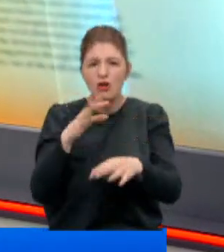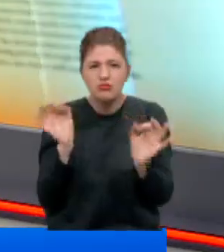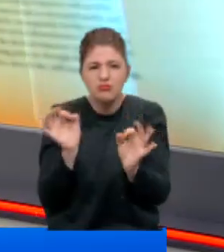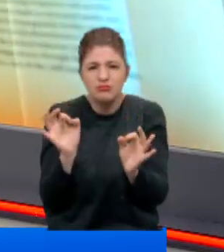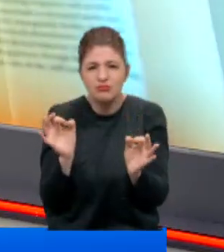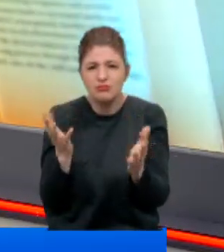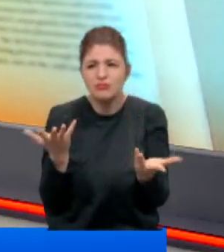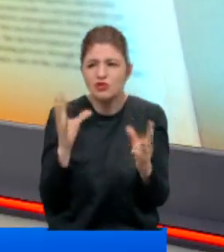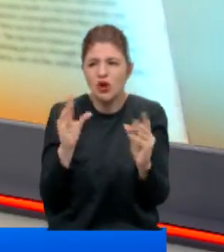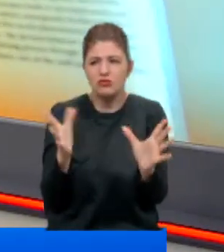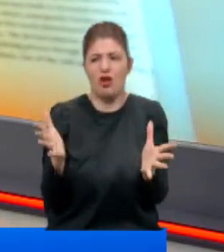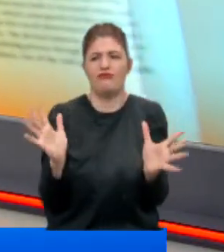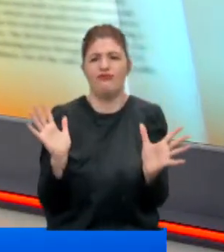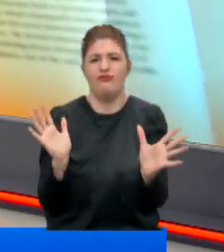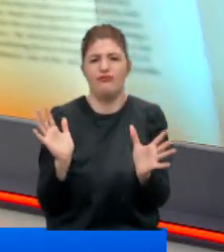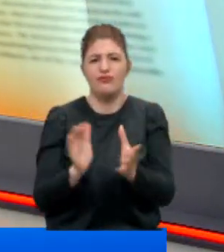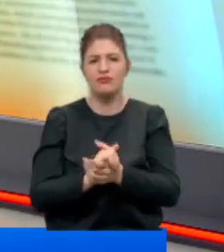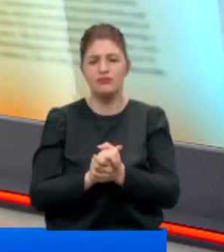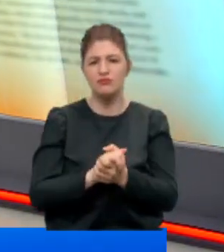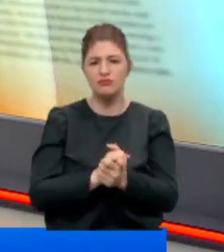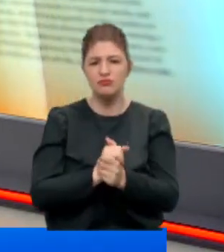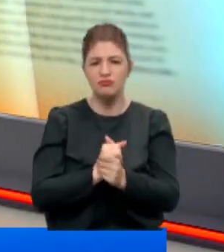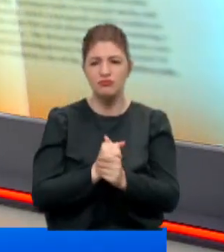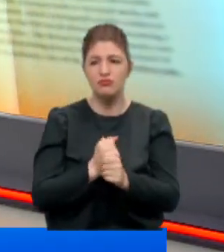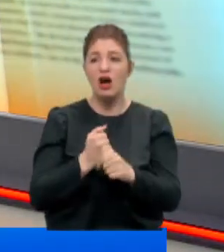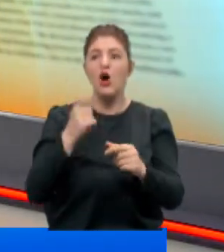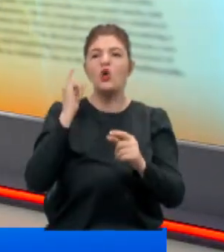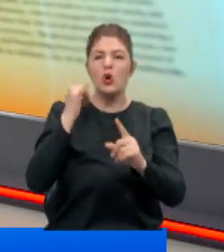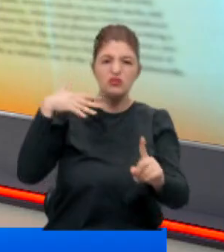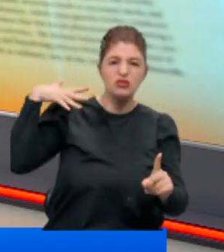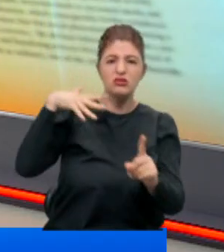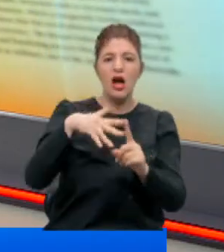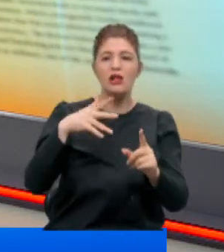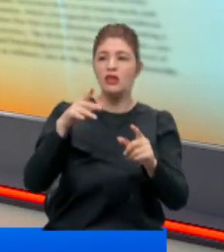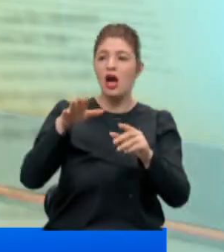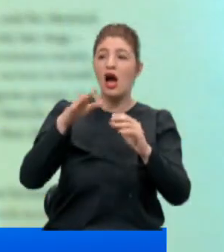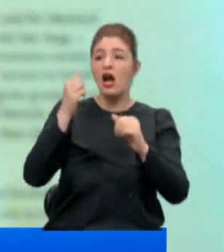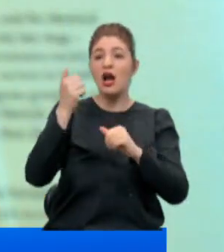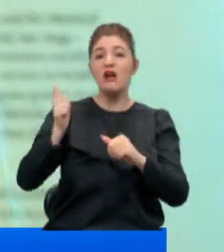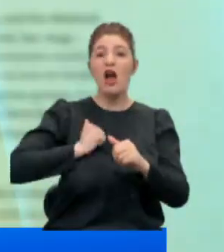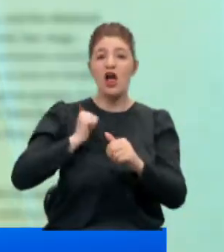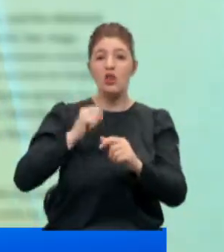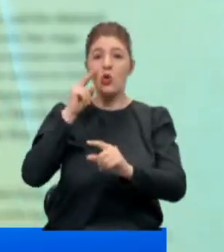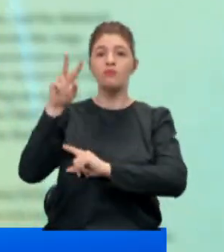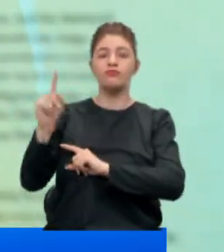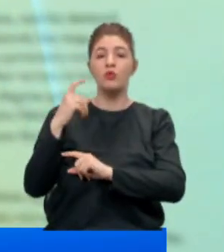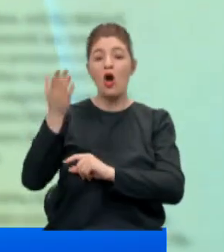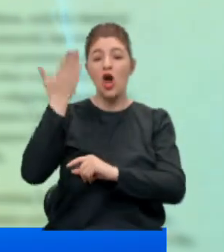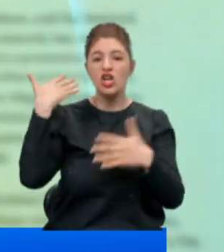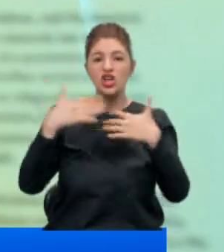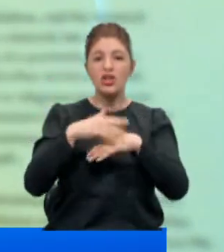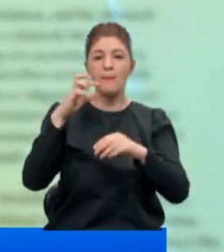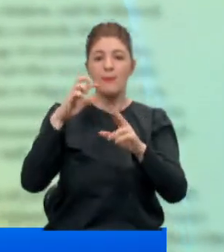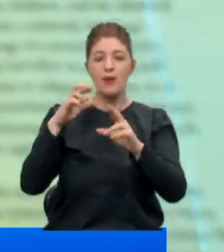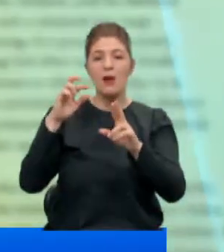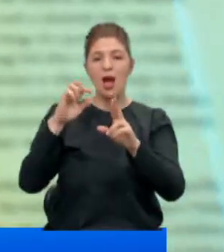efendim ya? Çok enteresan. Hain saldırıda Kanada izi. Terör örgütü PKK'nın önceki gece